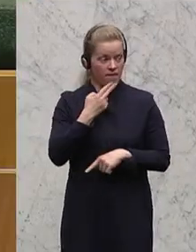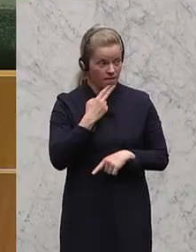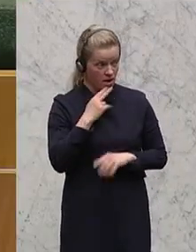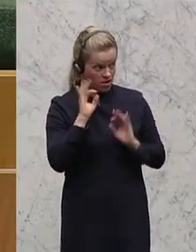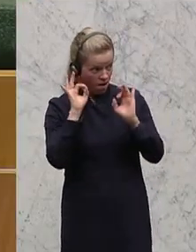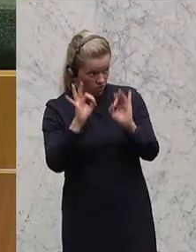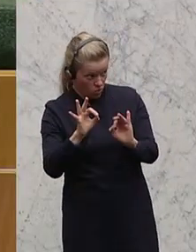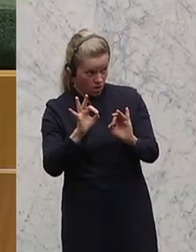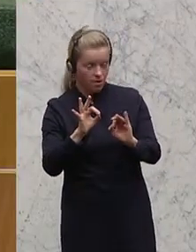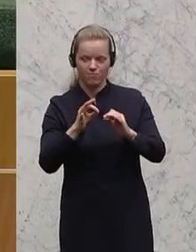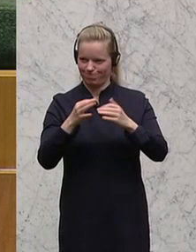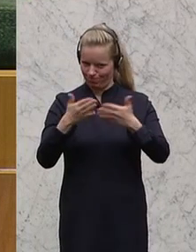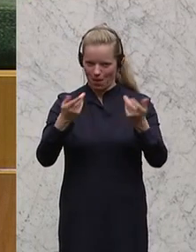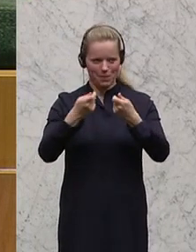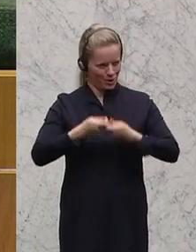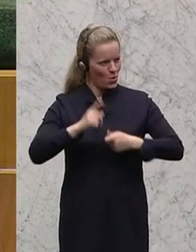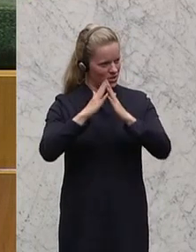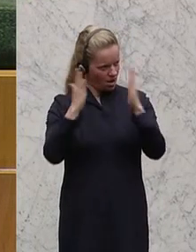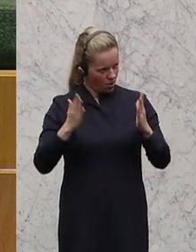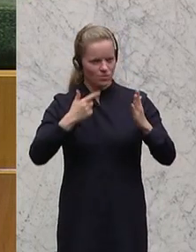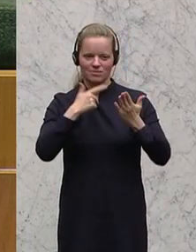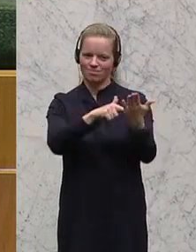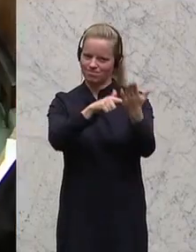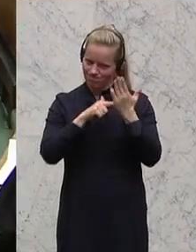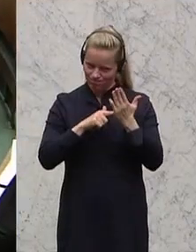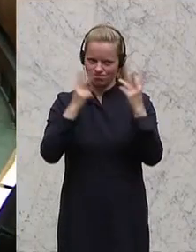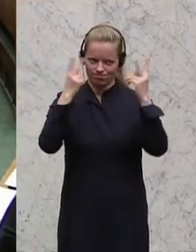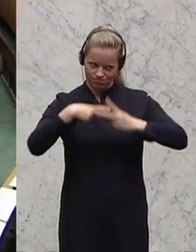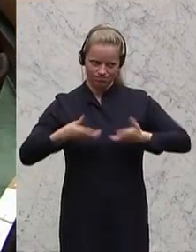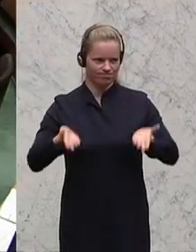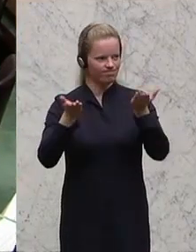Mitglieder des Hohen Hauses, die dafür sind, um ein zustimmendes Zeichen.